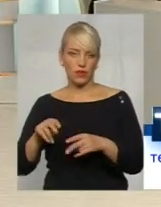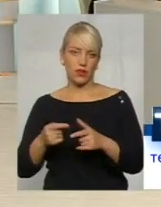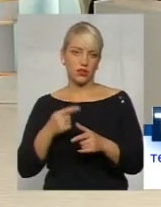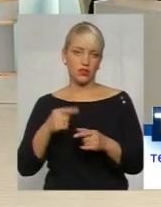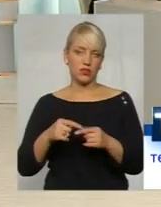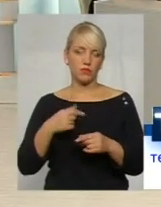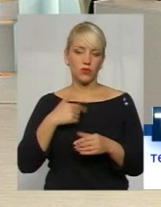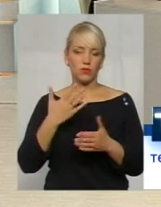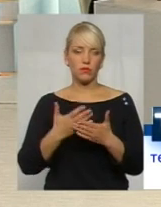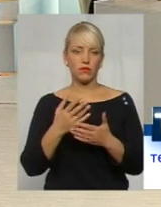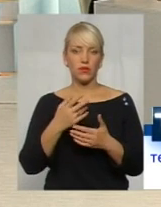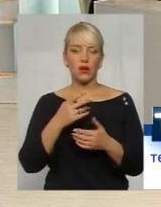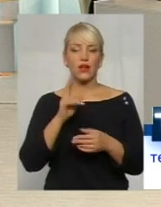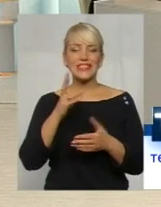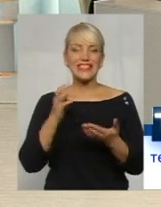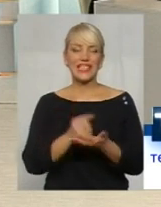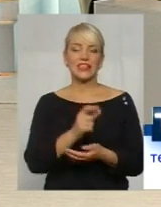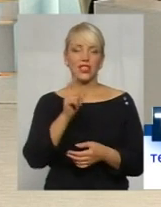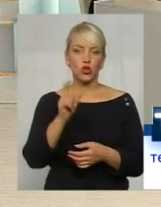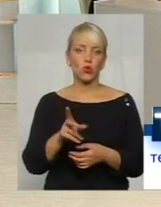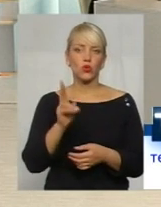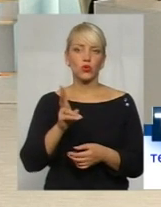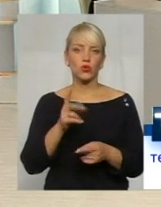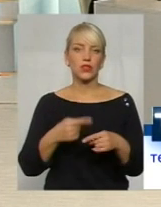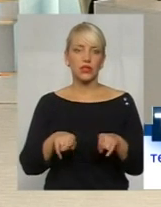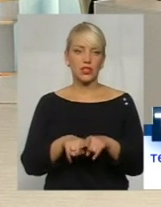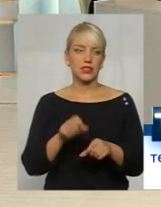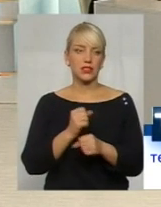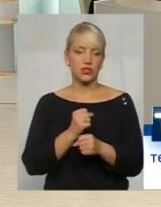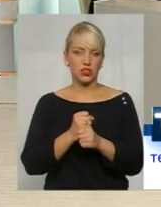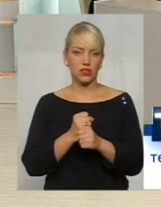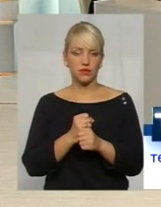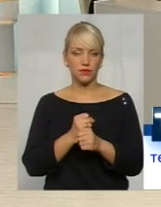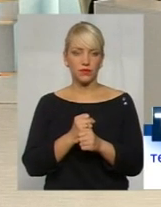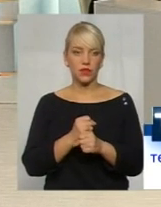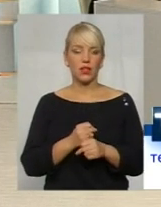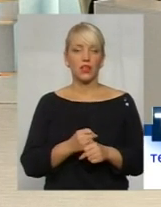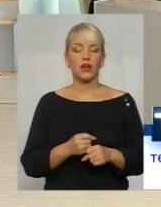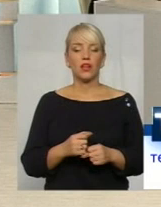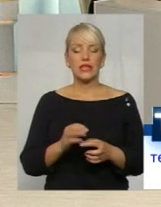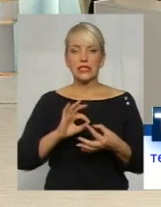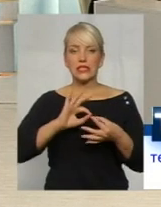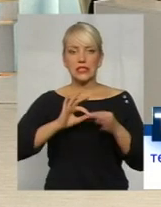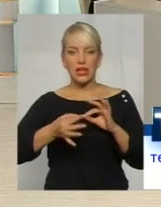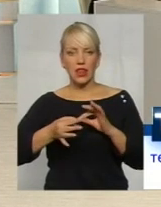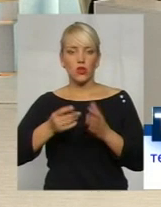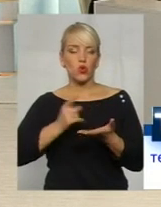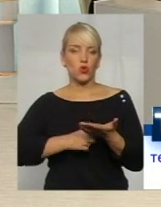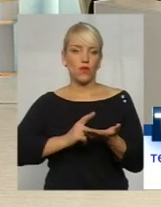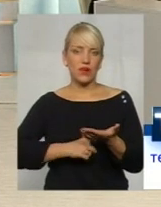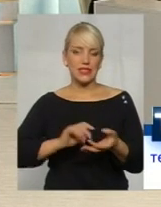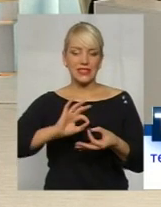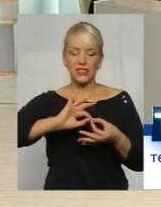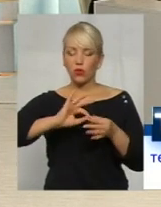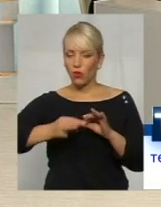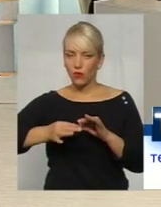повернути, хоча б знайти того, хто такі дії вчинив. Ну, вкрай складно довести, вкрай